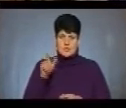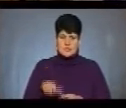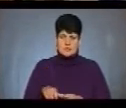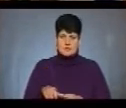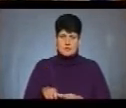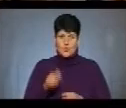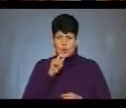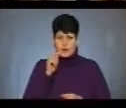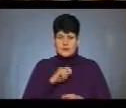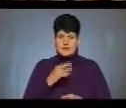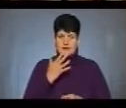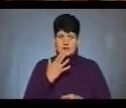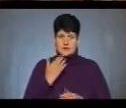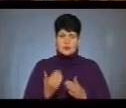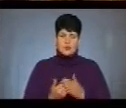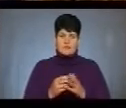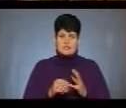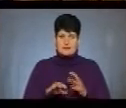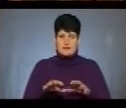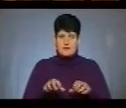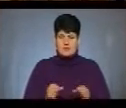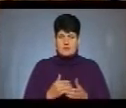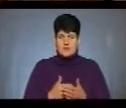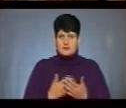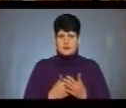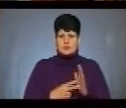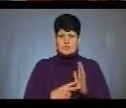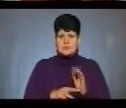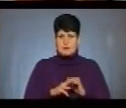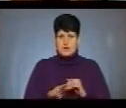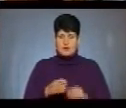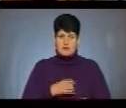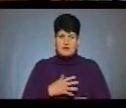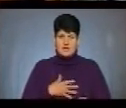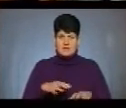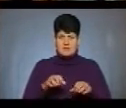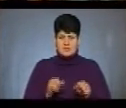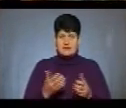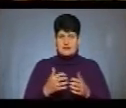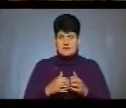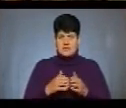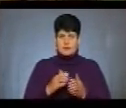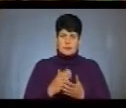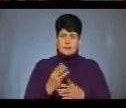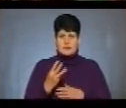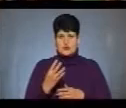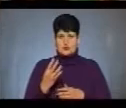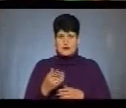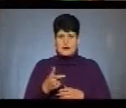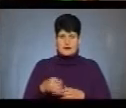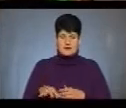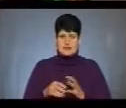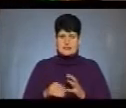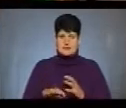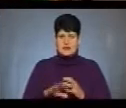Україна – нація малих землевласників. Ми маємо близько 7 мільйонів приватних власників, які в середньому мають 3-4 гектари землі.